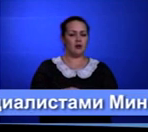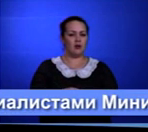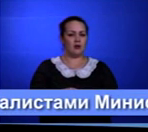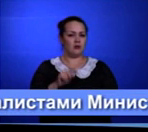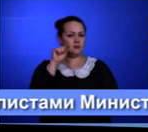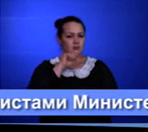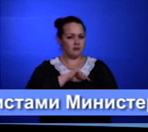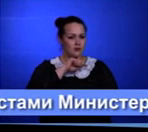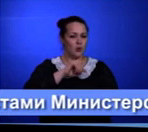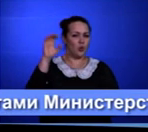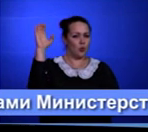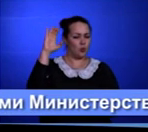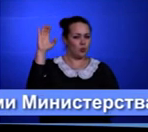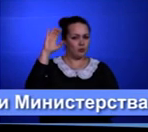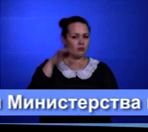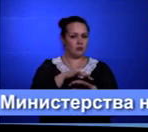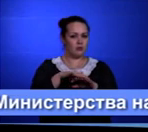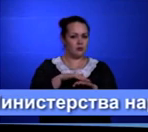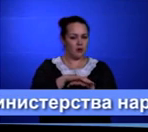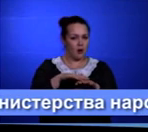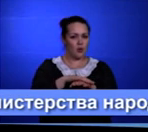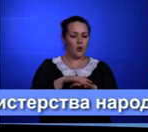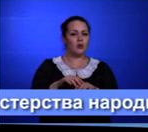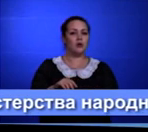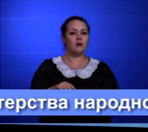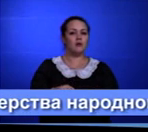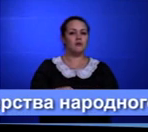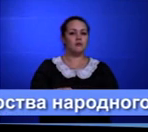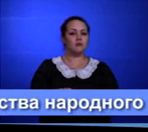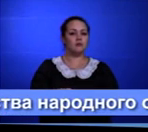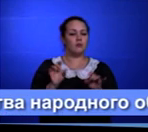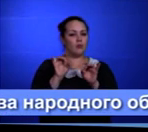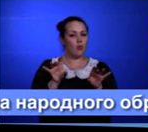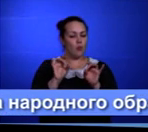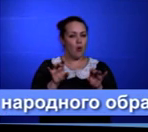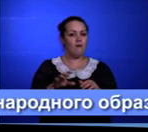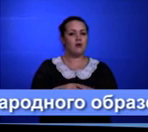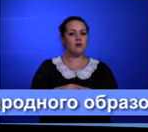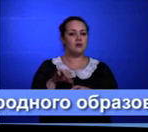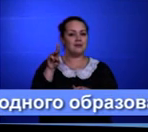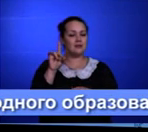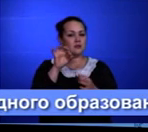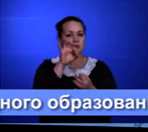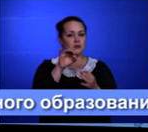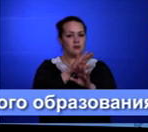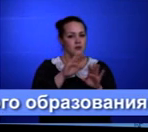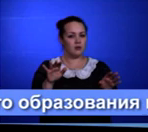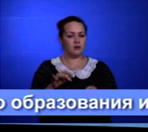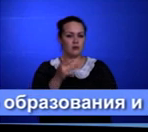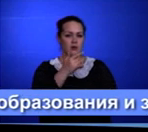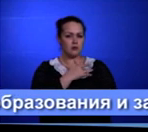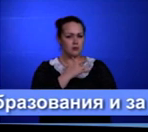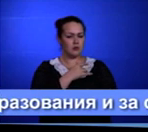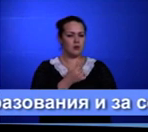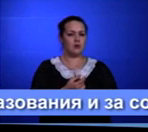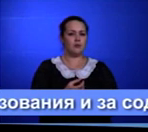повесть «Ты не сирота»? Конечно, о том, что щедрое сердце нашего